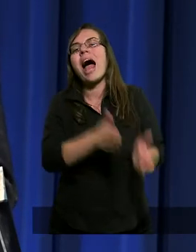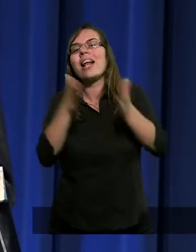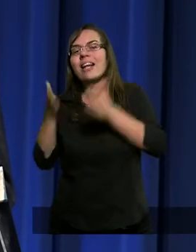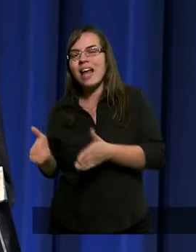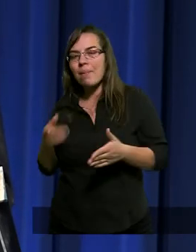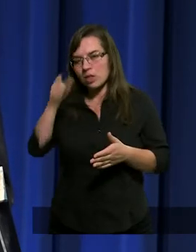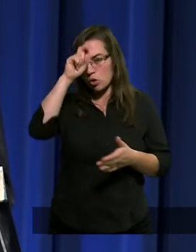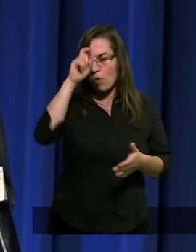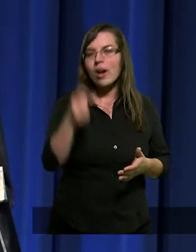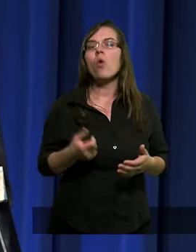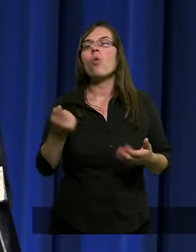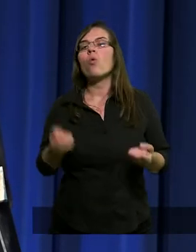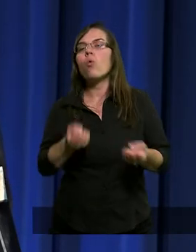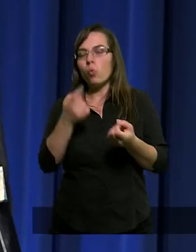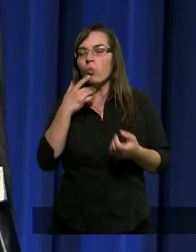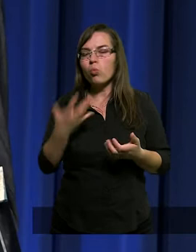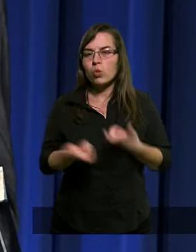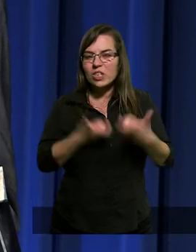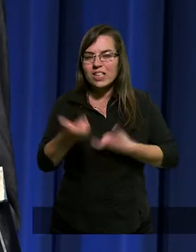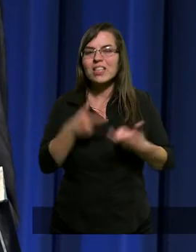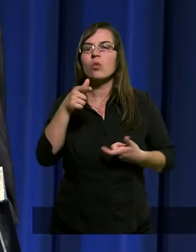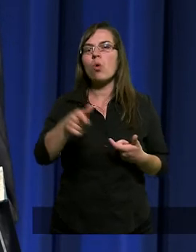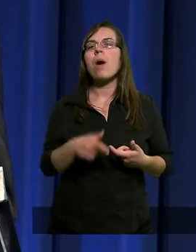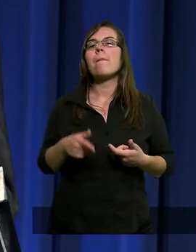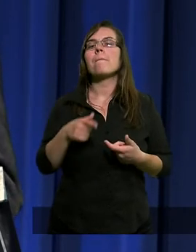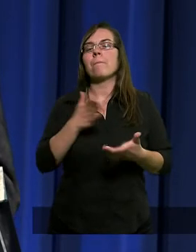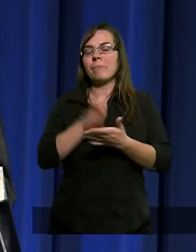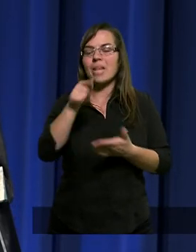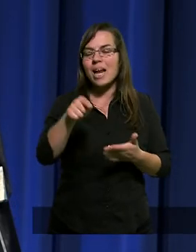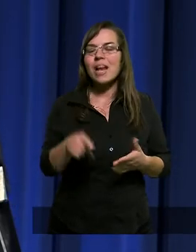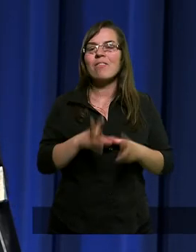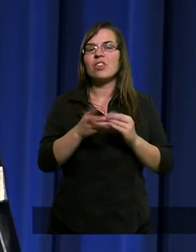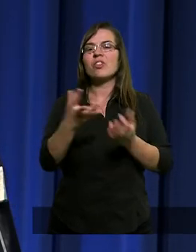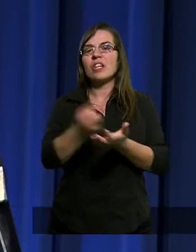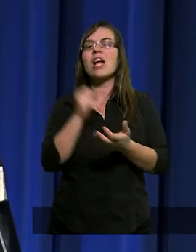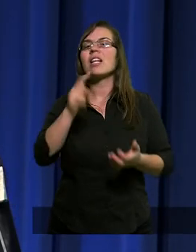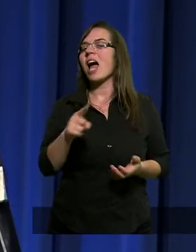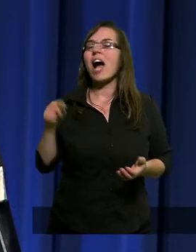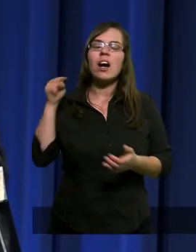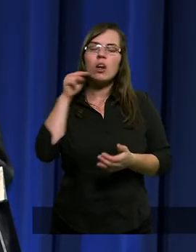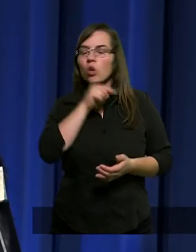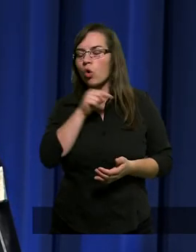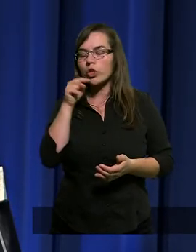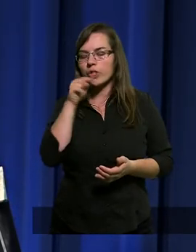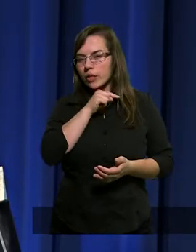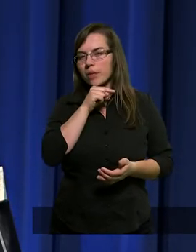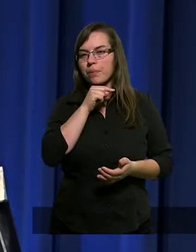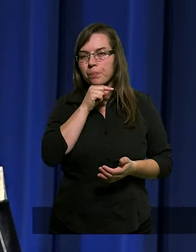człowieka uczyniło wypijany przezeń kielich tak gorzkim,